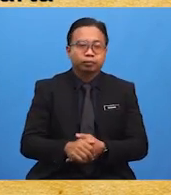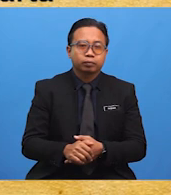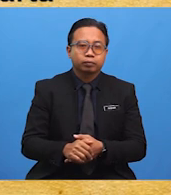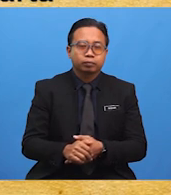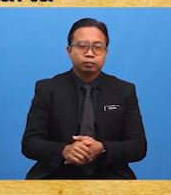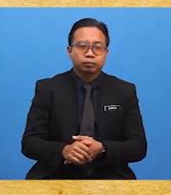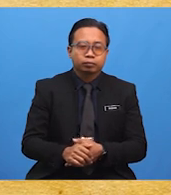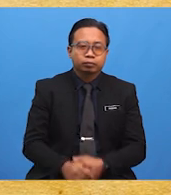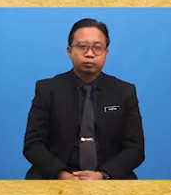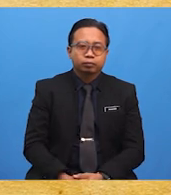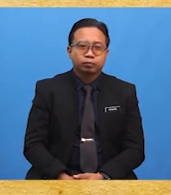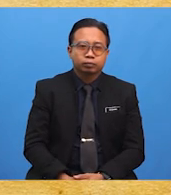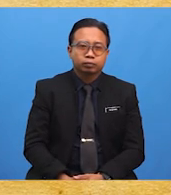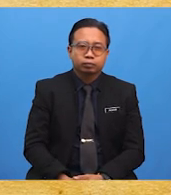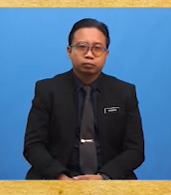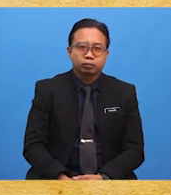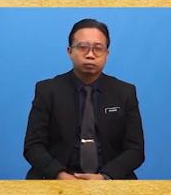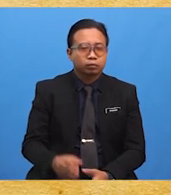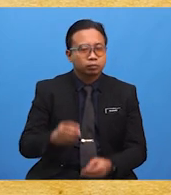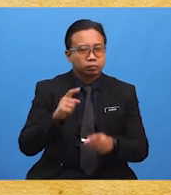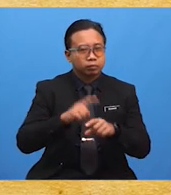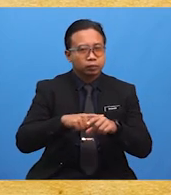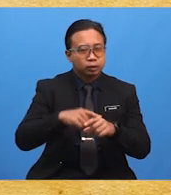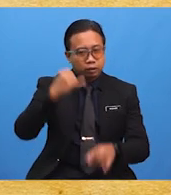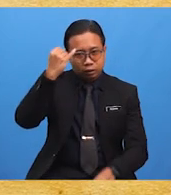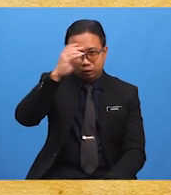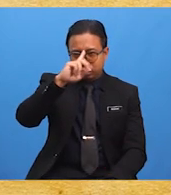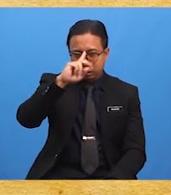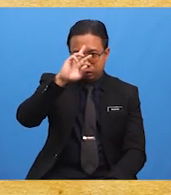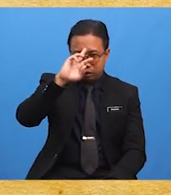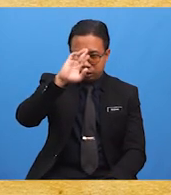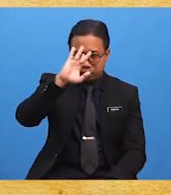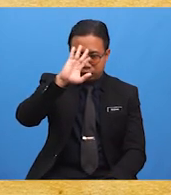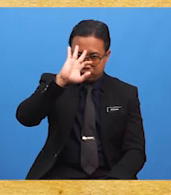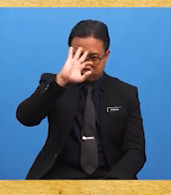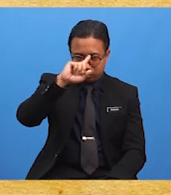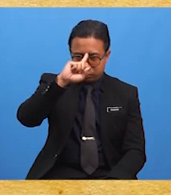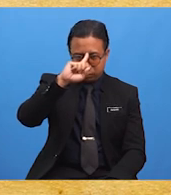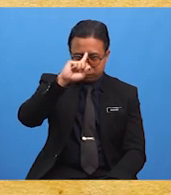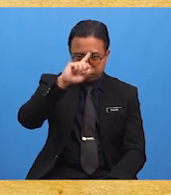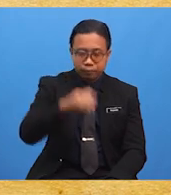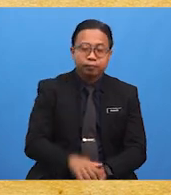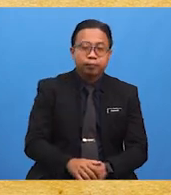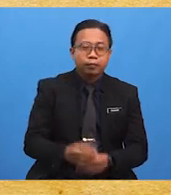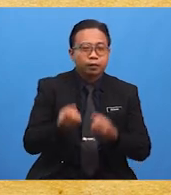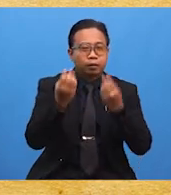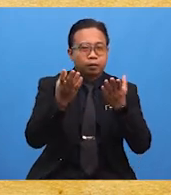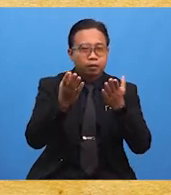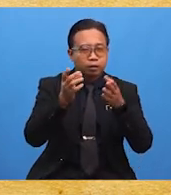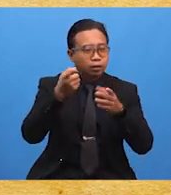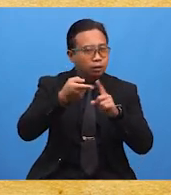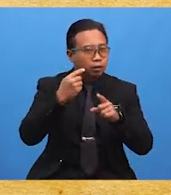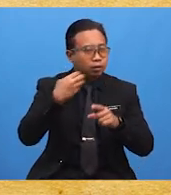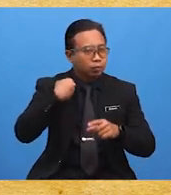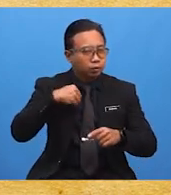negara kita. Bagi orang India pula, semasa pentadbiran British, ramai daripada mereka